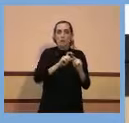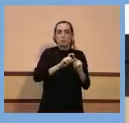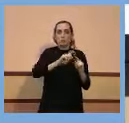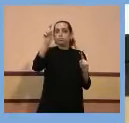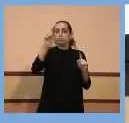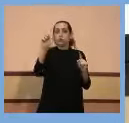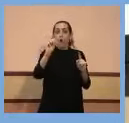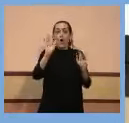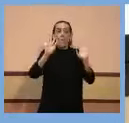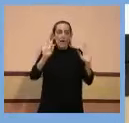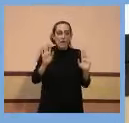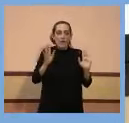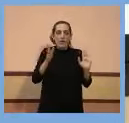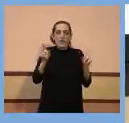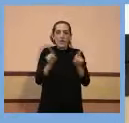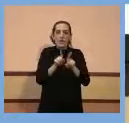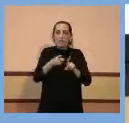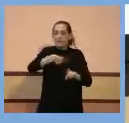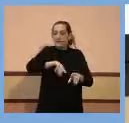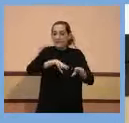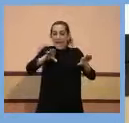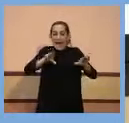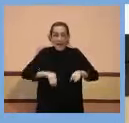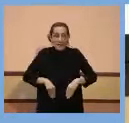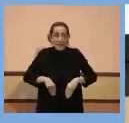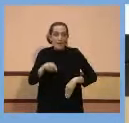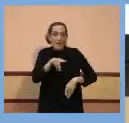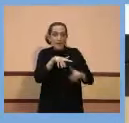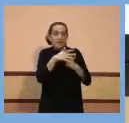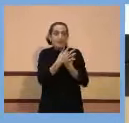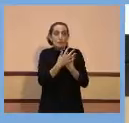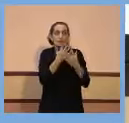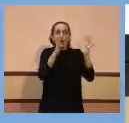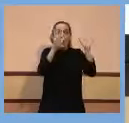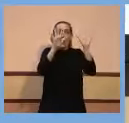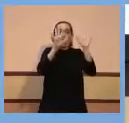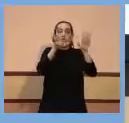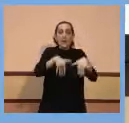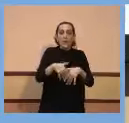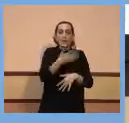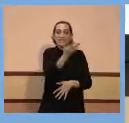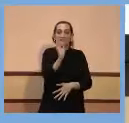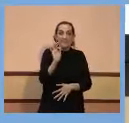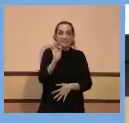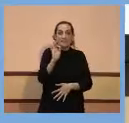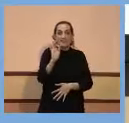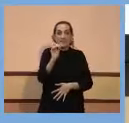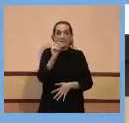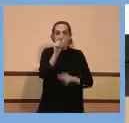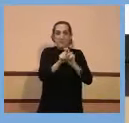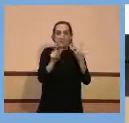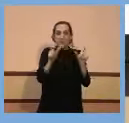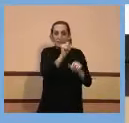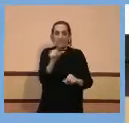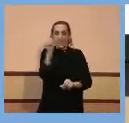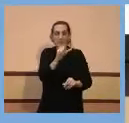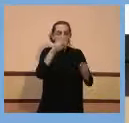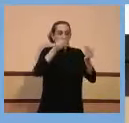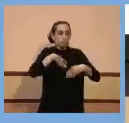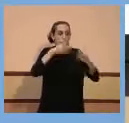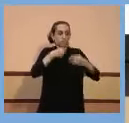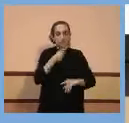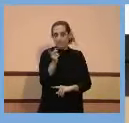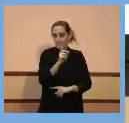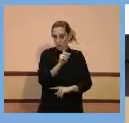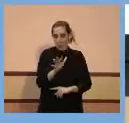tampoc no ens podem conformar en una situació de 10.500 infectats a la setmana i amb 500